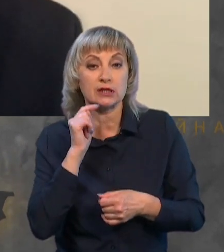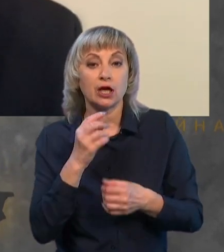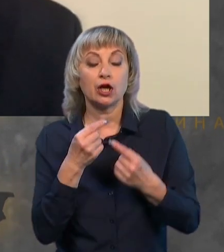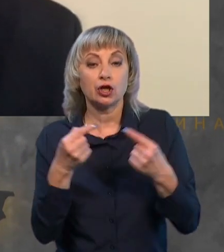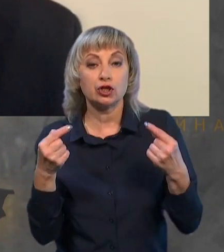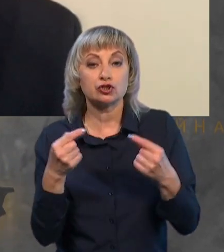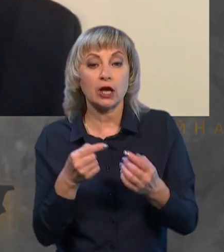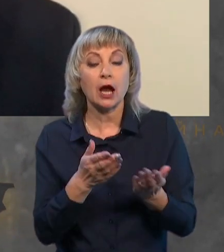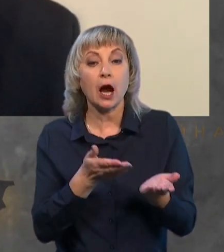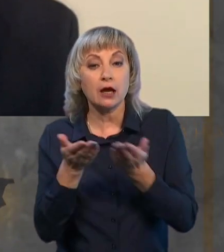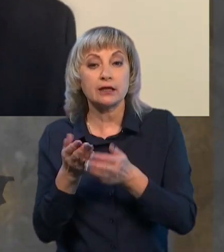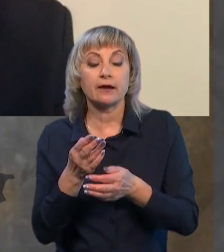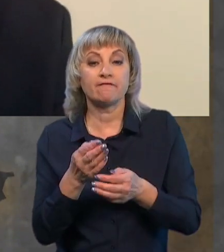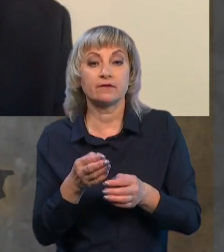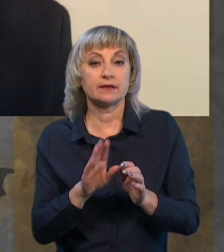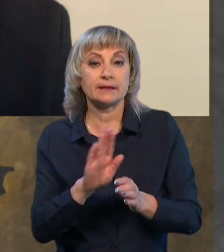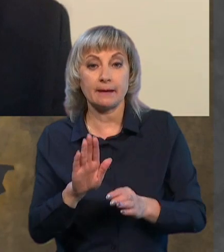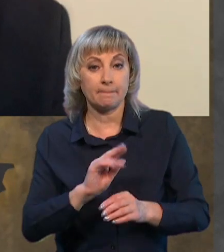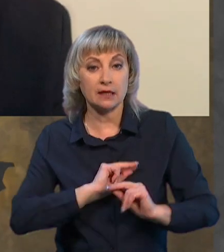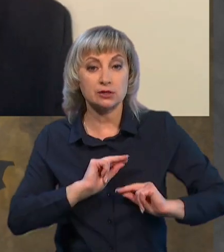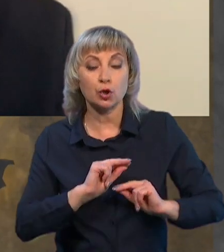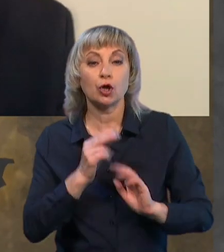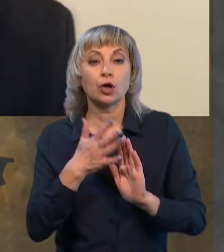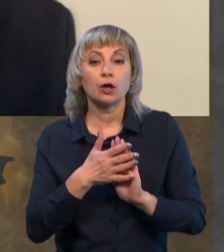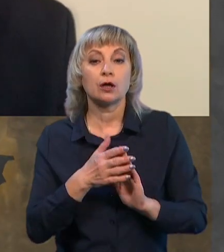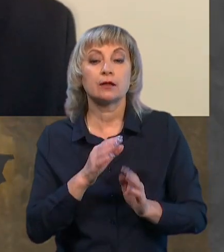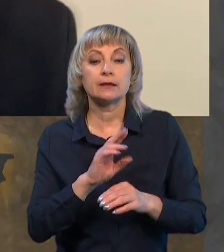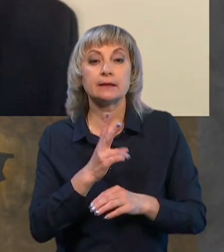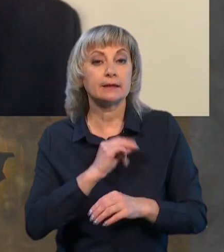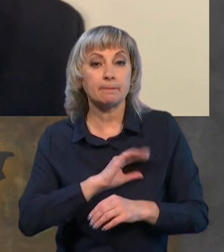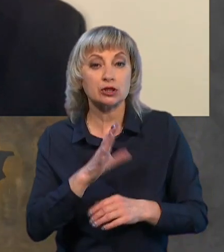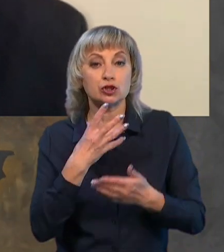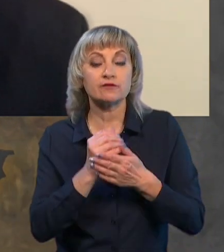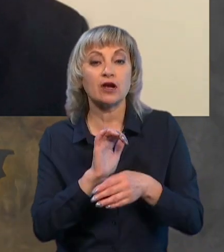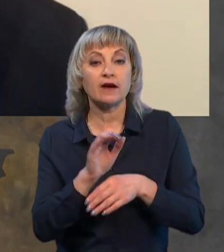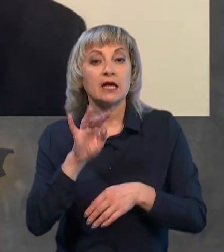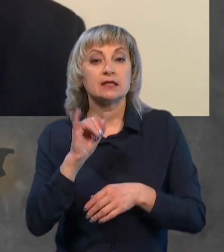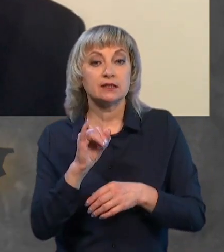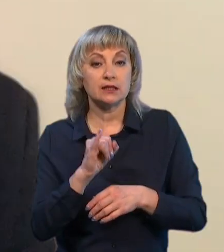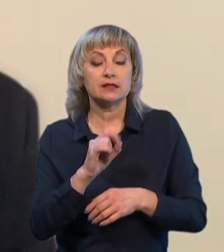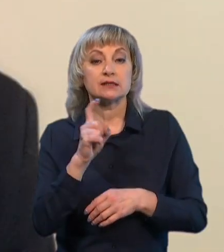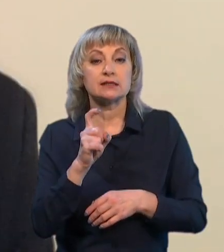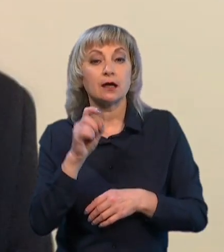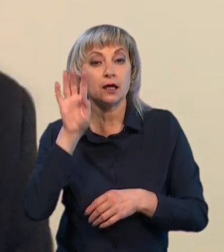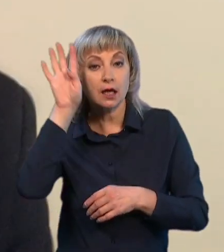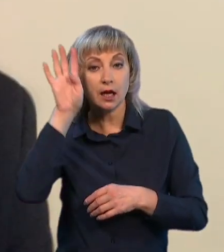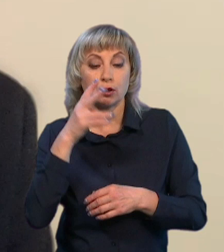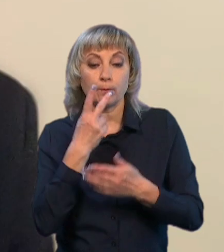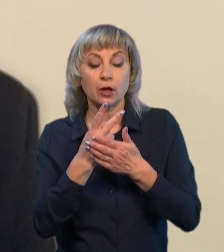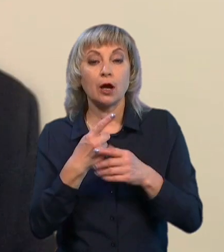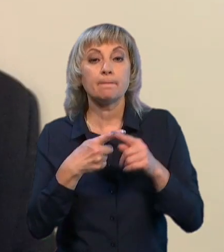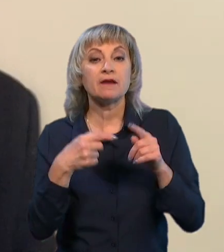альтернативні варіанти не відпрацює, ну, зрозуміло, не відпрацює своє виробництво. Тому із Ірана, десь ми передбачаємо, за півроку до